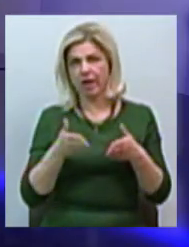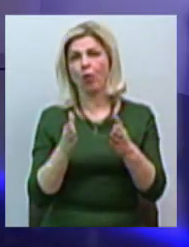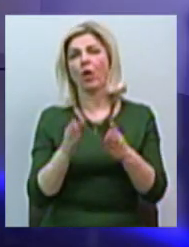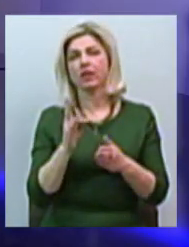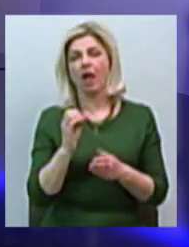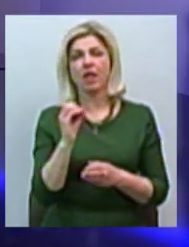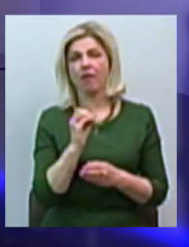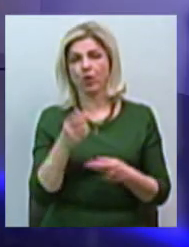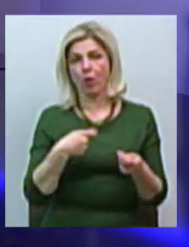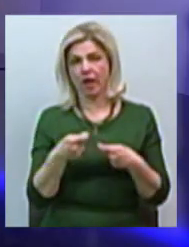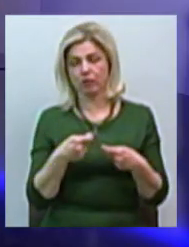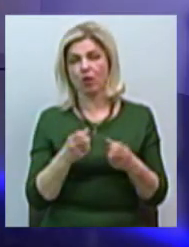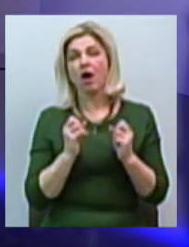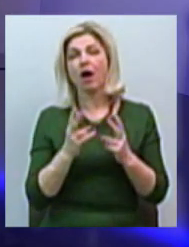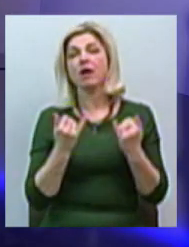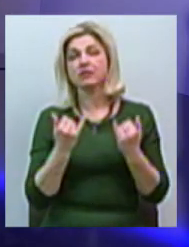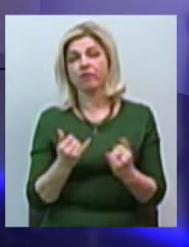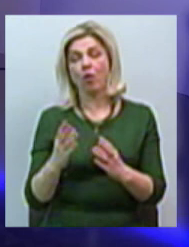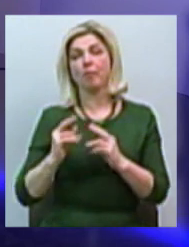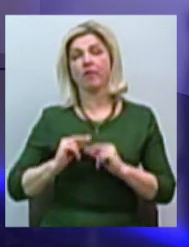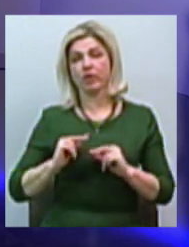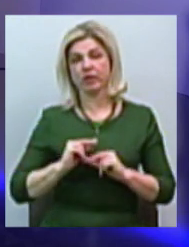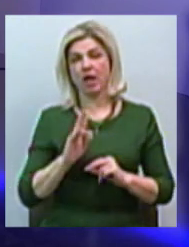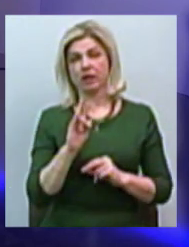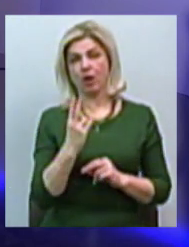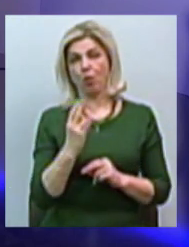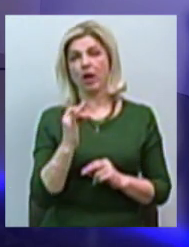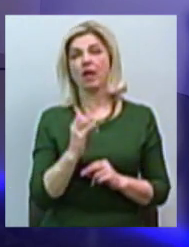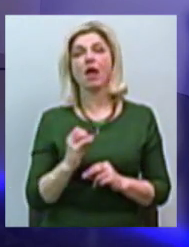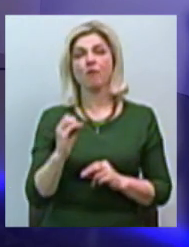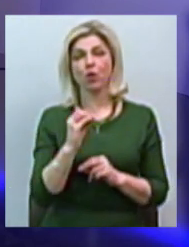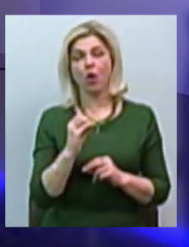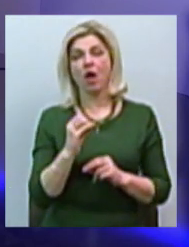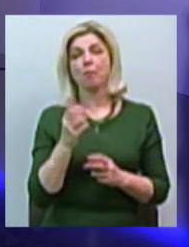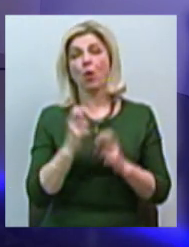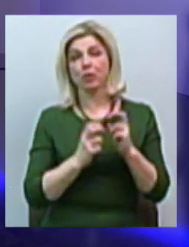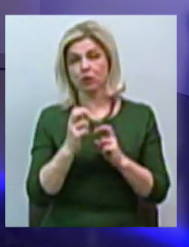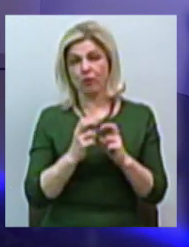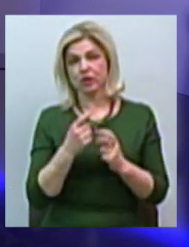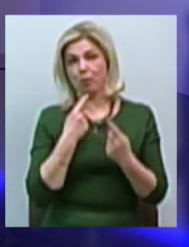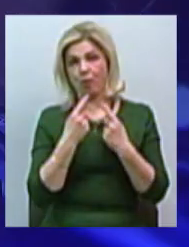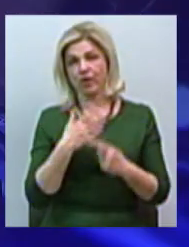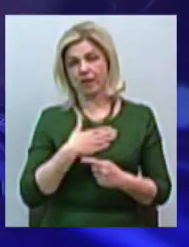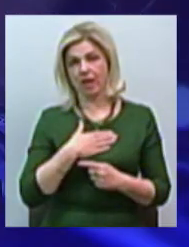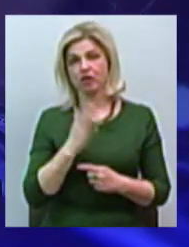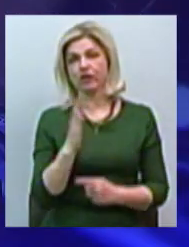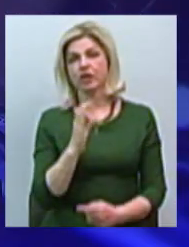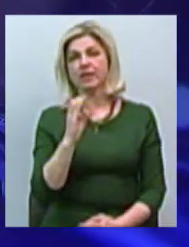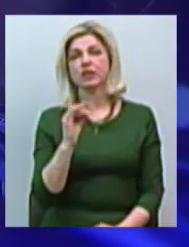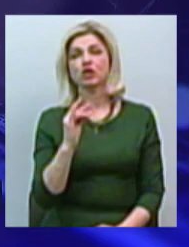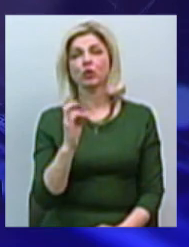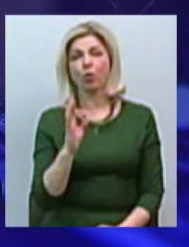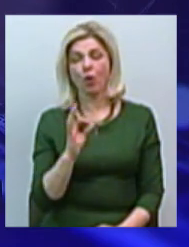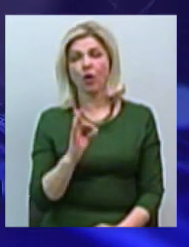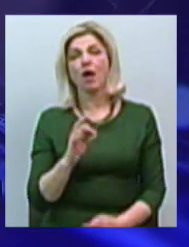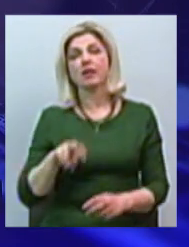сьогодні співпрацюють миколаївські та європейські промисловці, говоримо з нашим гостем. В студії Вячеслав Сімченко, директор Товариства з обмеженою